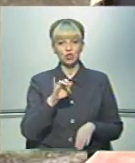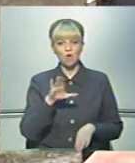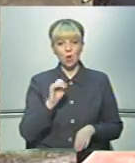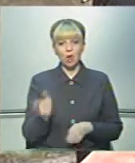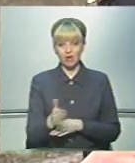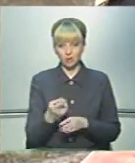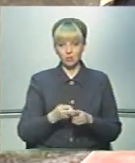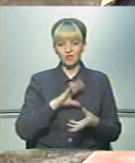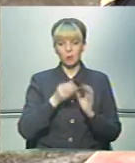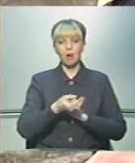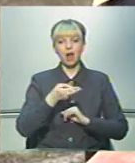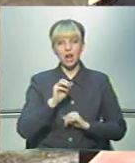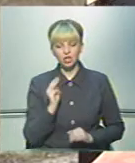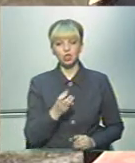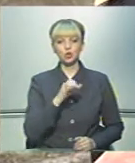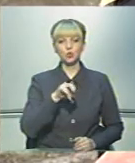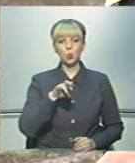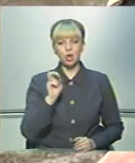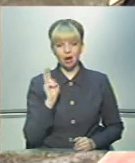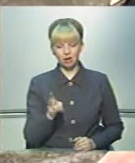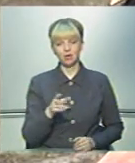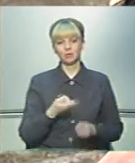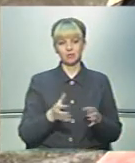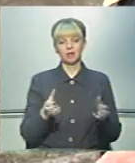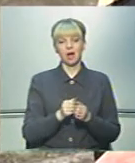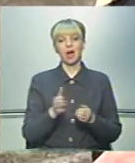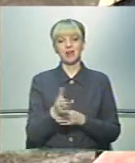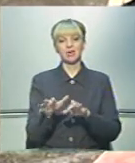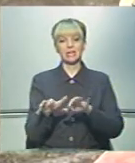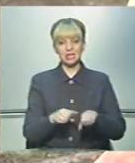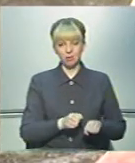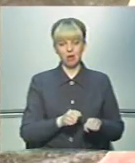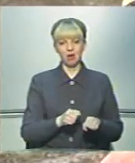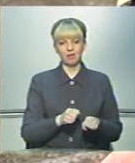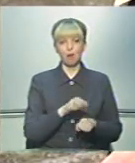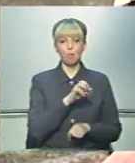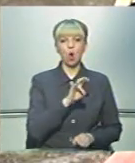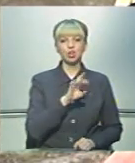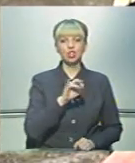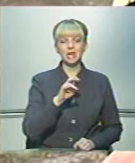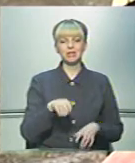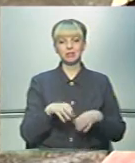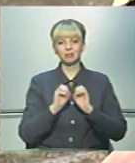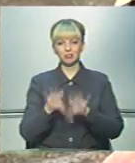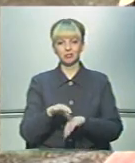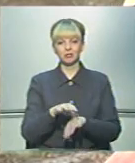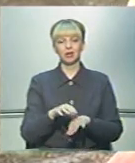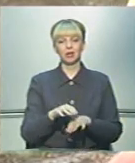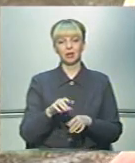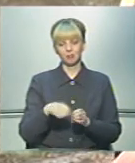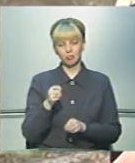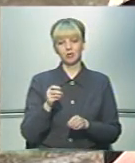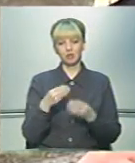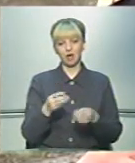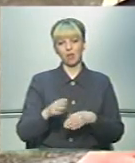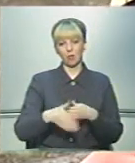це в основному лящий судак, був затриманий, риба вилучена, здана в Банченський монастир на порушника накладений